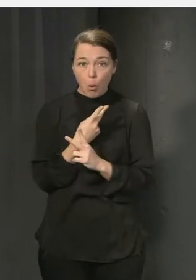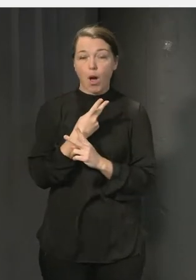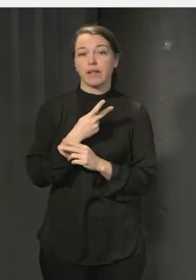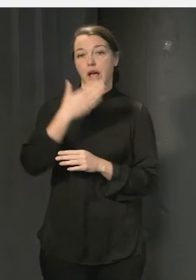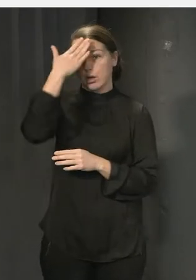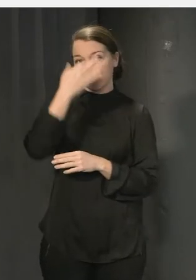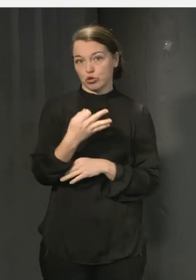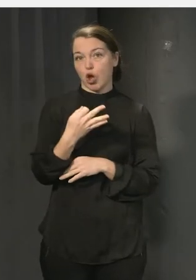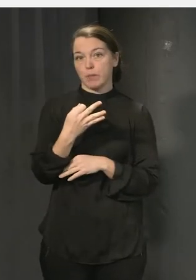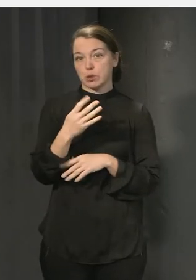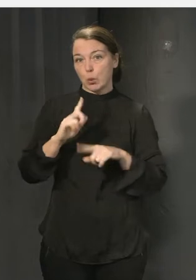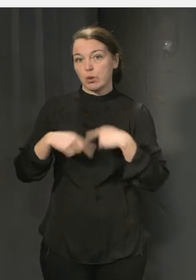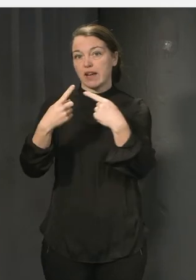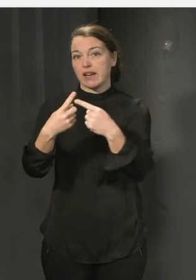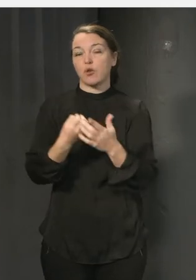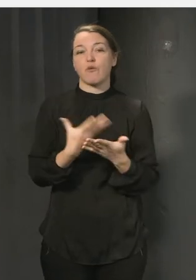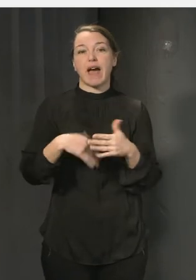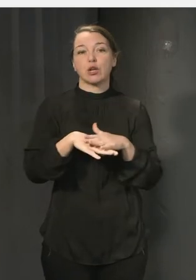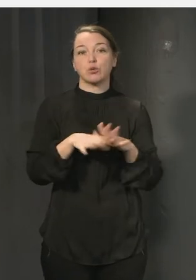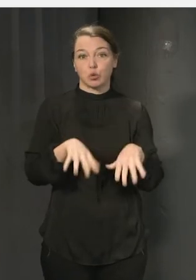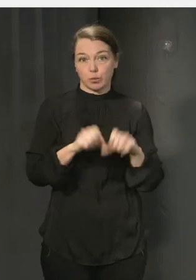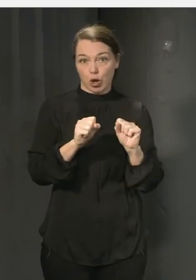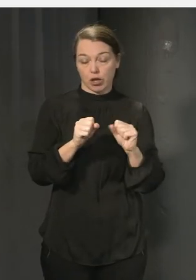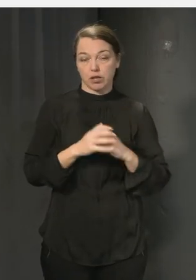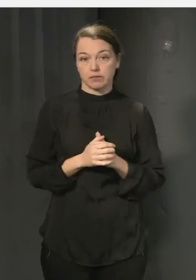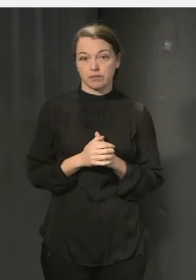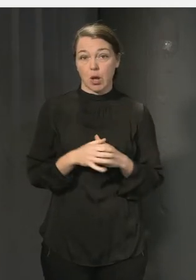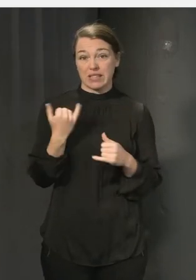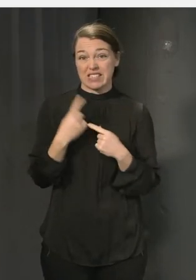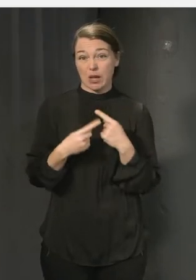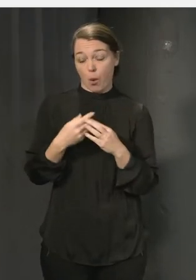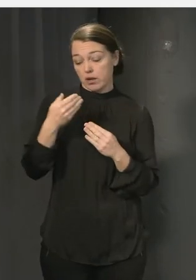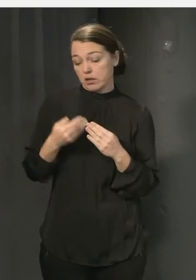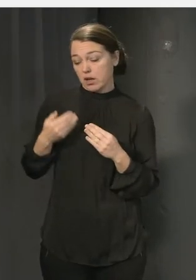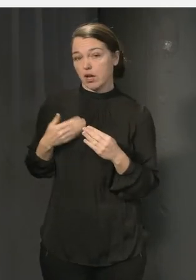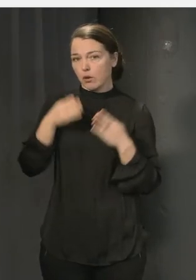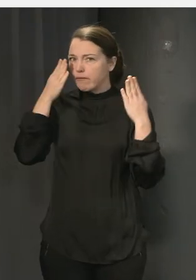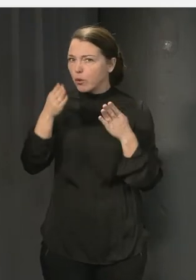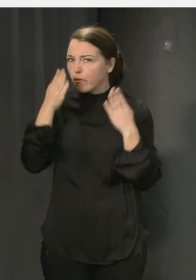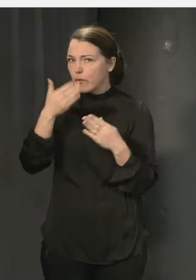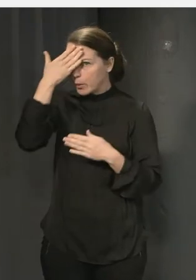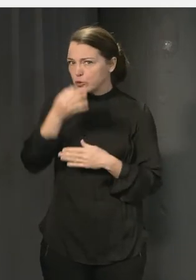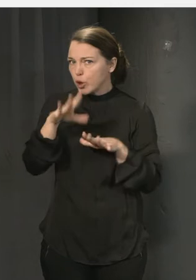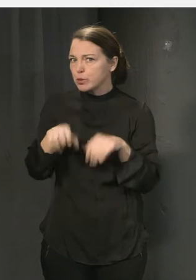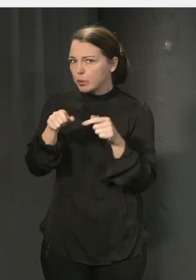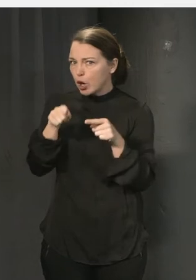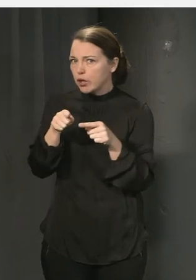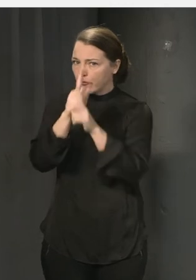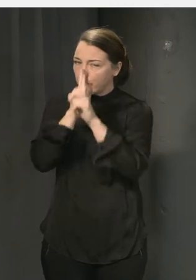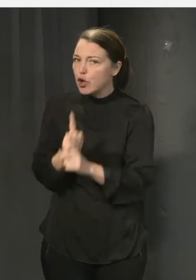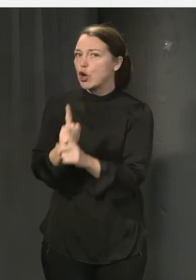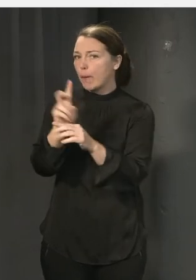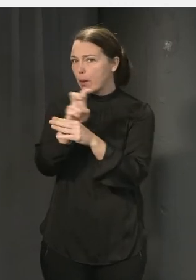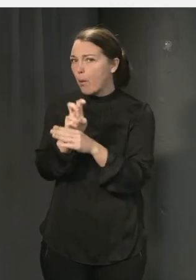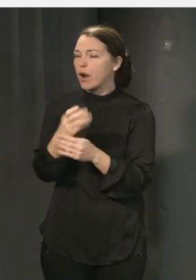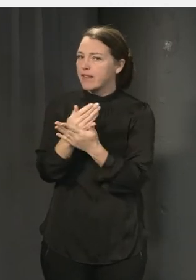kunskapsuppdraget och värdegrundsuppdraget. Och det är verkligen så att de senaste åren har det varit väldigt mycket fokus på kunskapsuppdraget. Och vi följer upp det och det